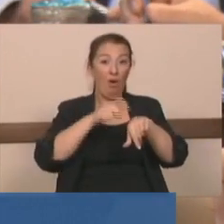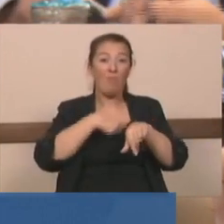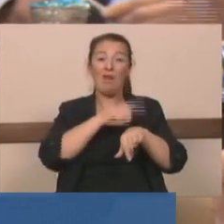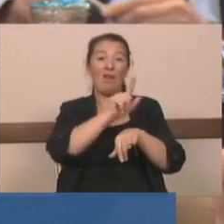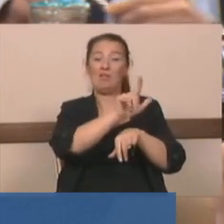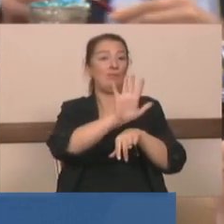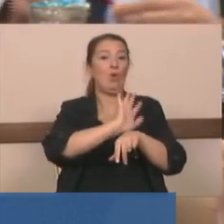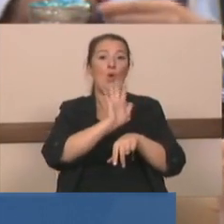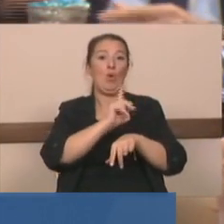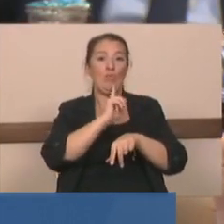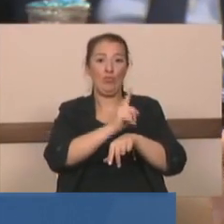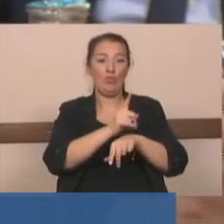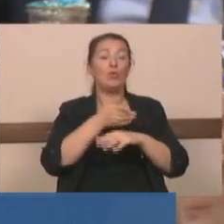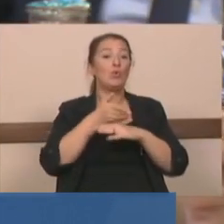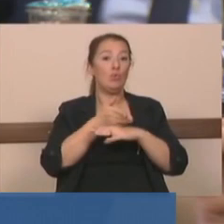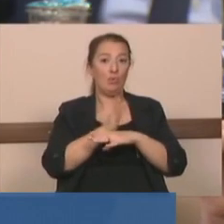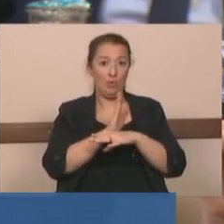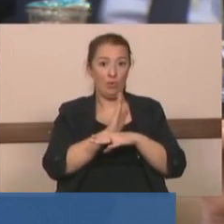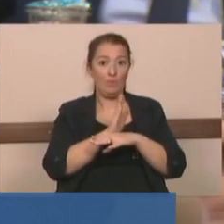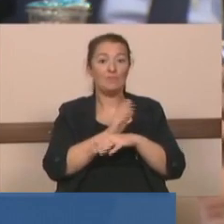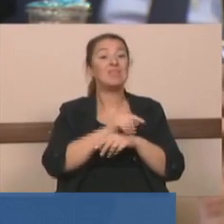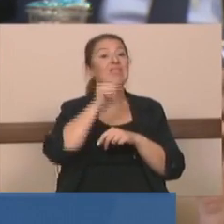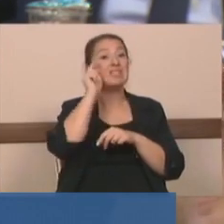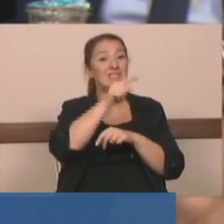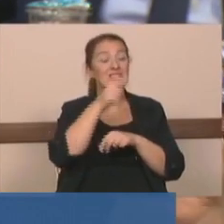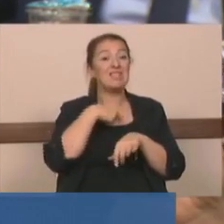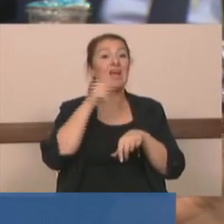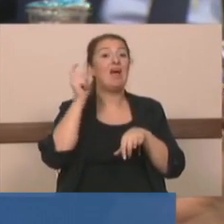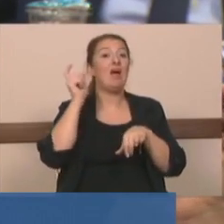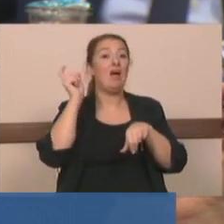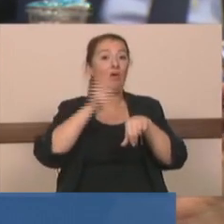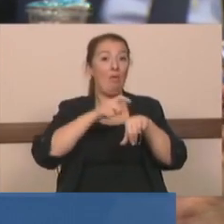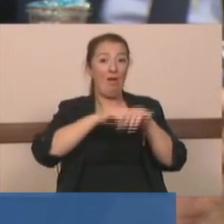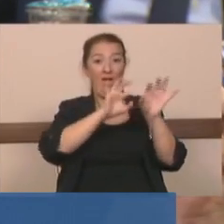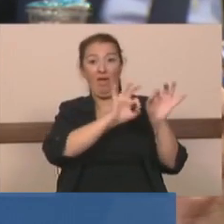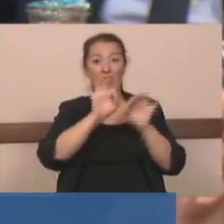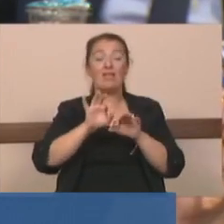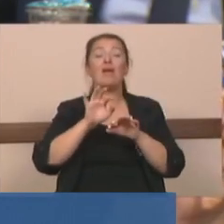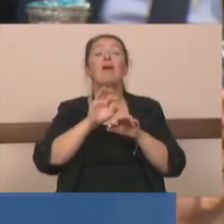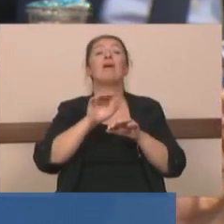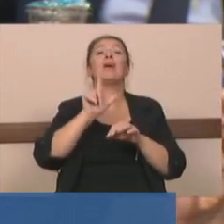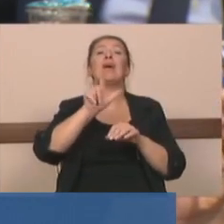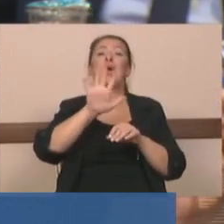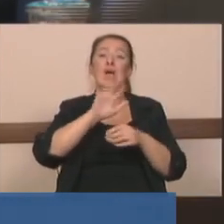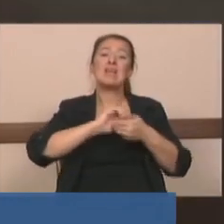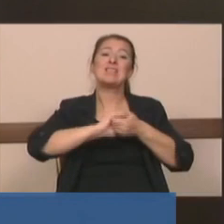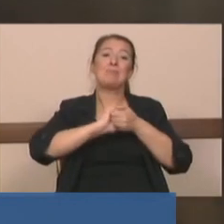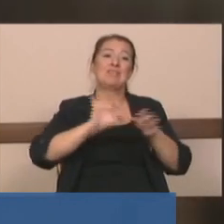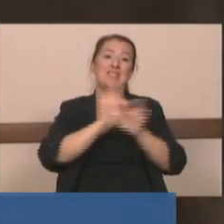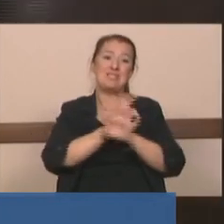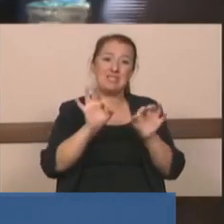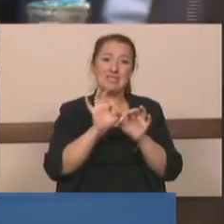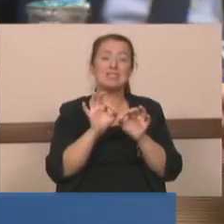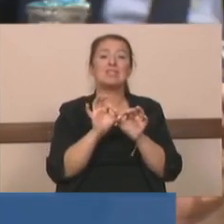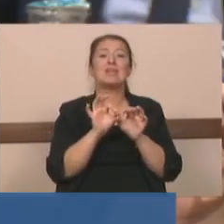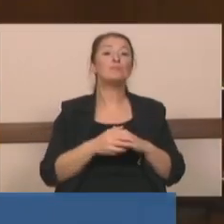yoktur. Doğru. Sizin taklidinizi yapmaya ihtiyacım yok. Doğru. Samimiyetsizlik, tutarsızlık ve